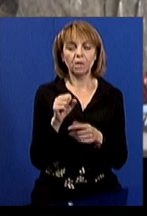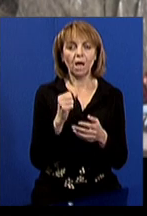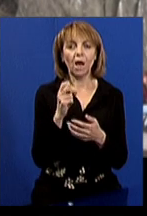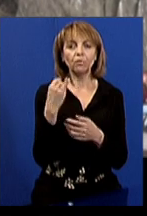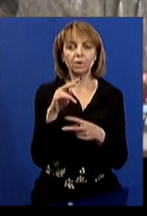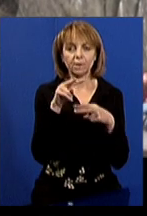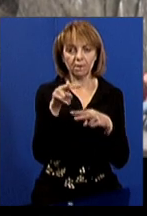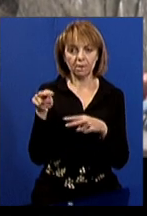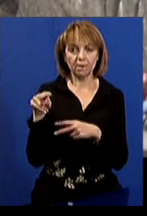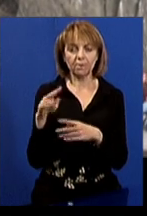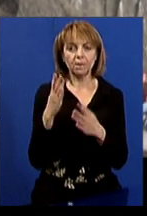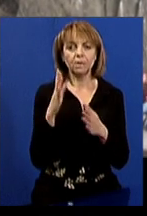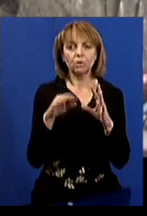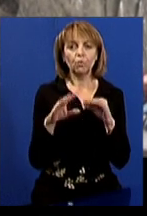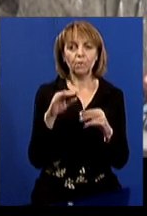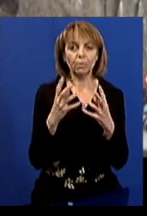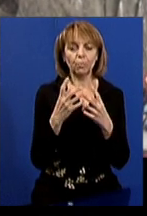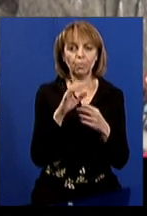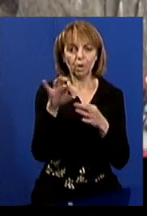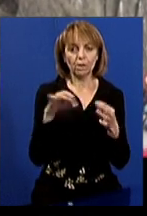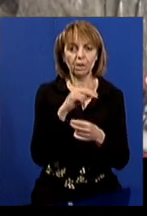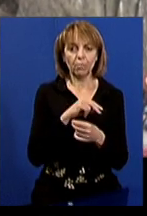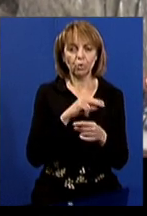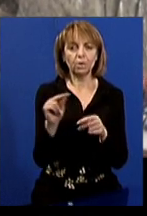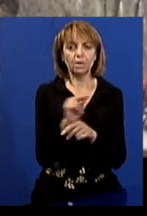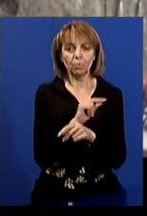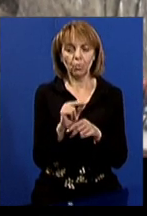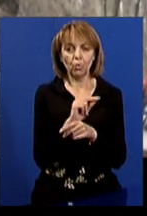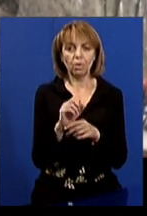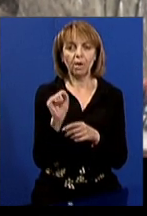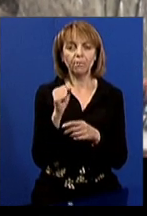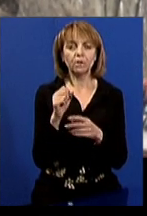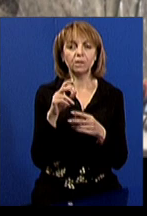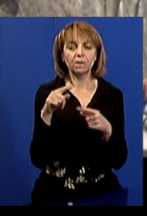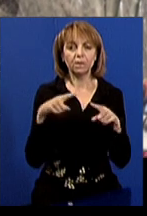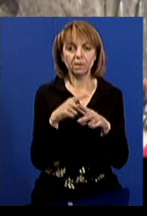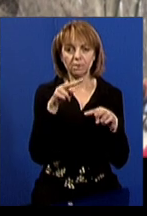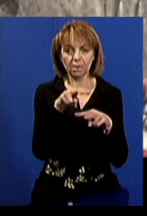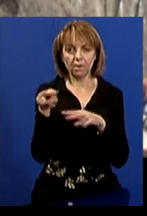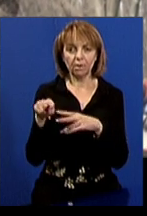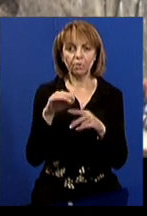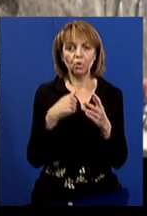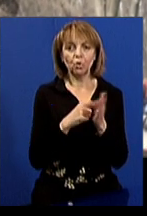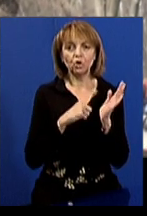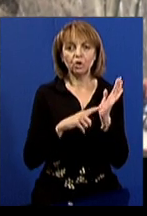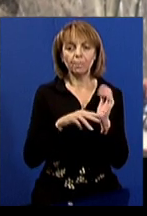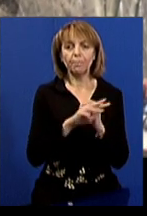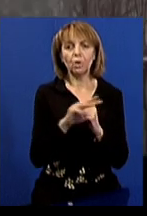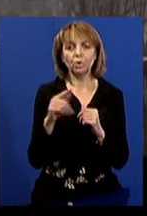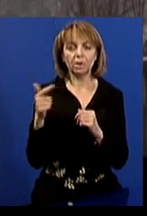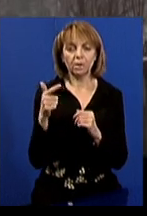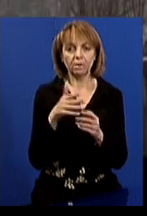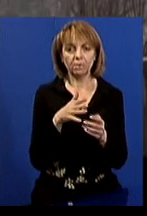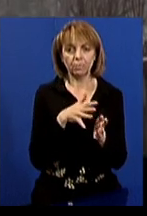нагляд. Якщо рахувати проєктні роботи, капітальний ремонт, авторський технічний нагляд, то це до 60 мільйонів гривень